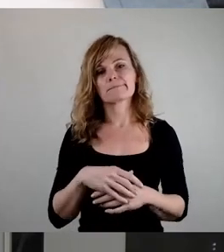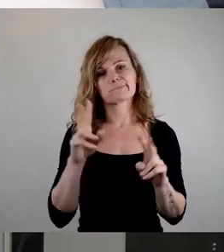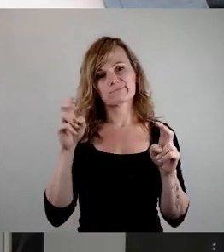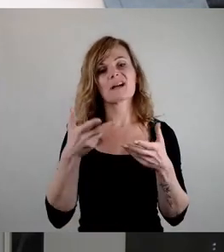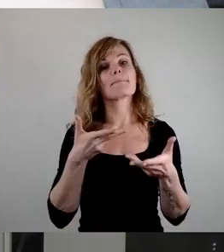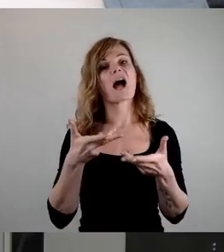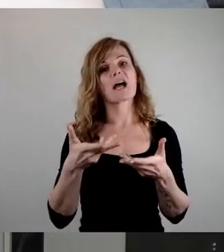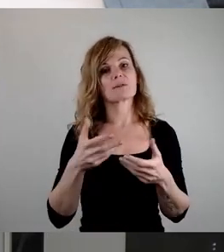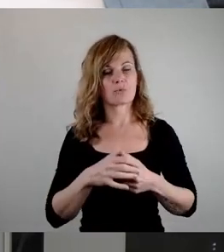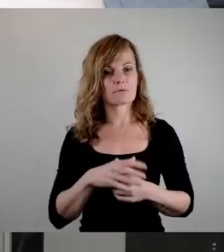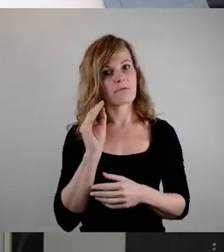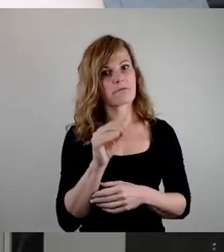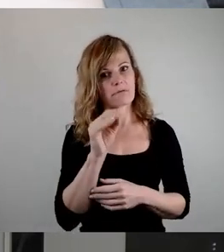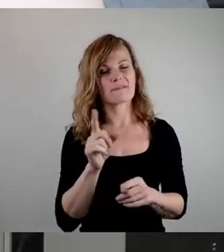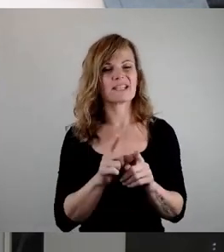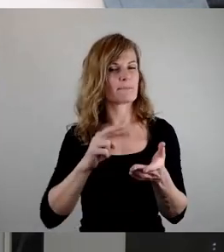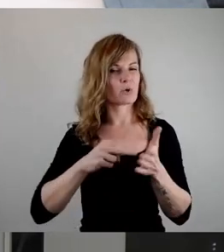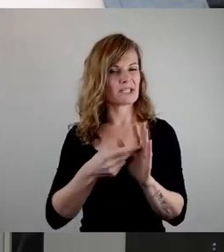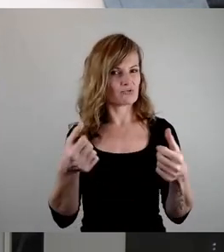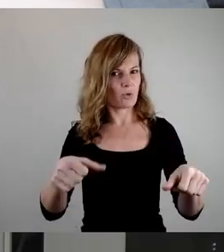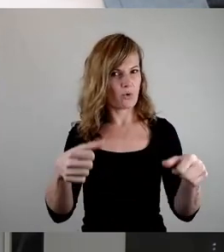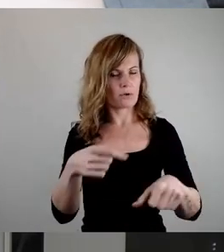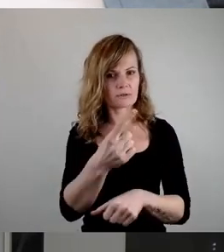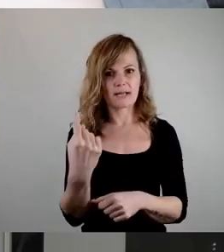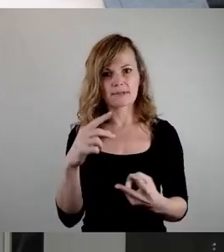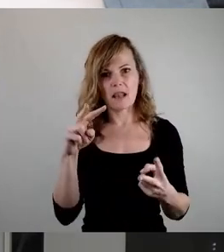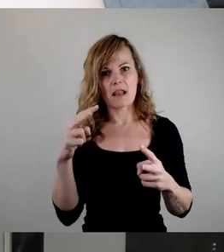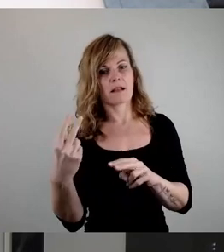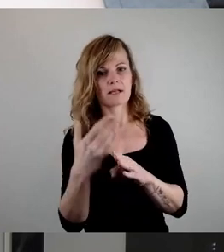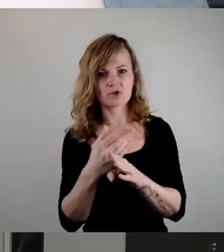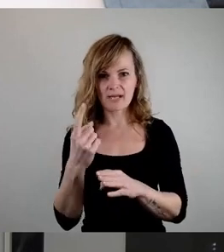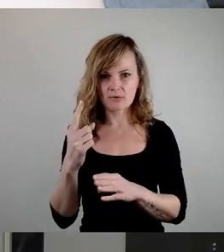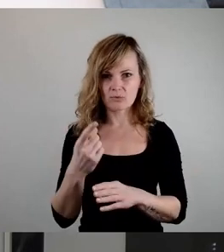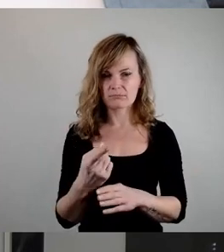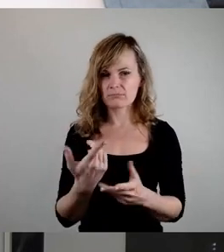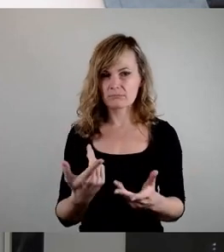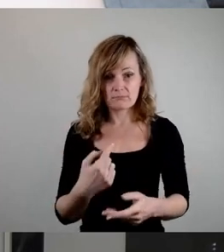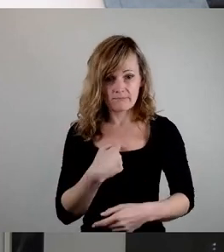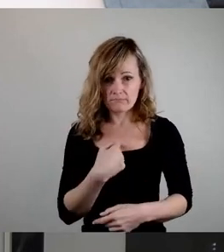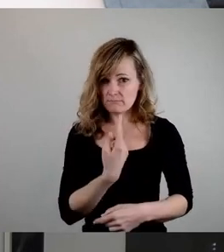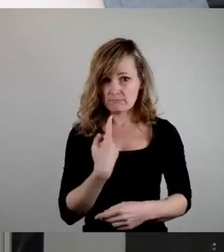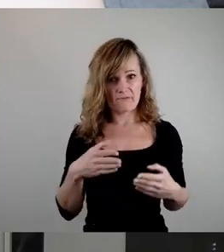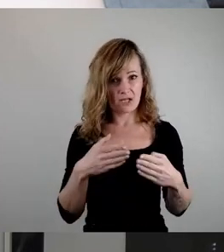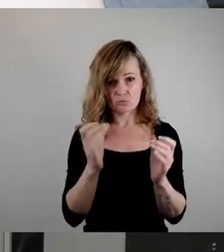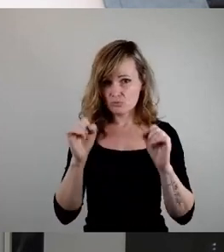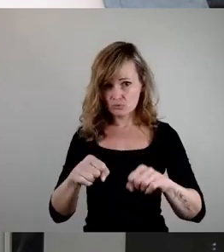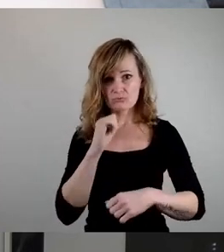auszuüben, damit diese ihre fachlich fundierten Entscheidungen ändern, dazu wird es für unsere Fraktion keine Zustimmung geben. Ich danke für Ihre Aufmerksamkeit.